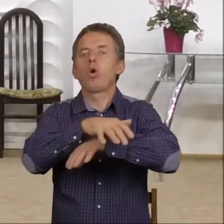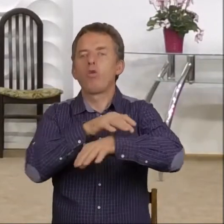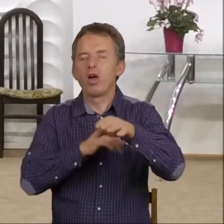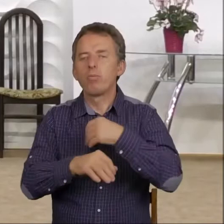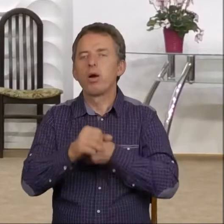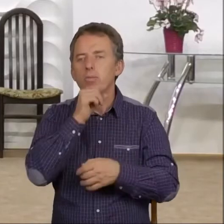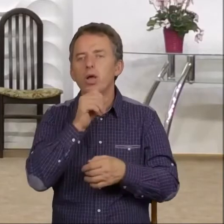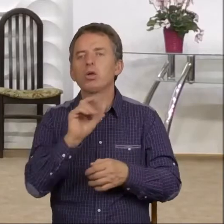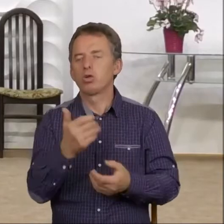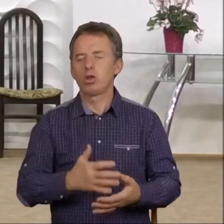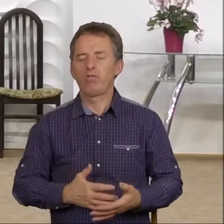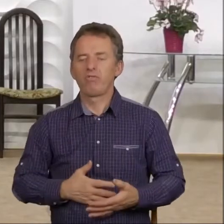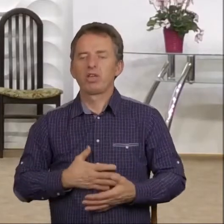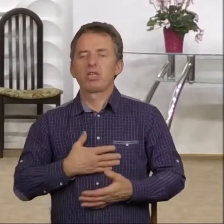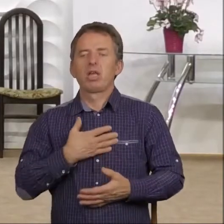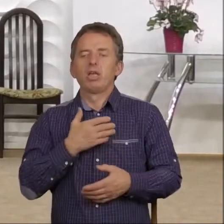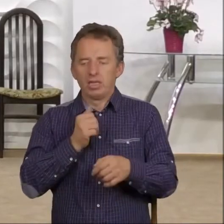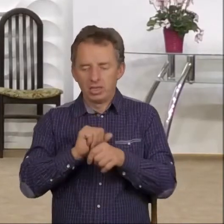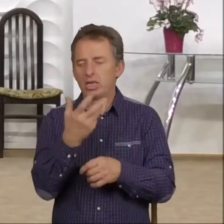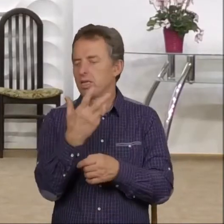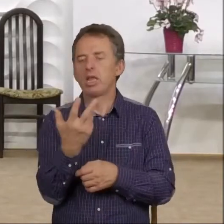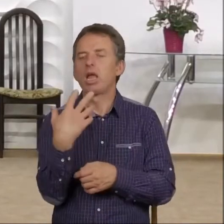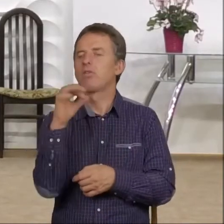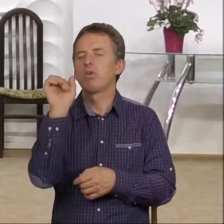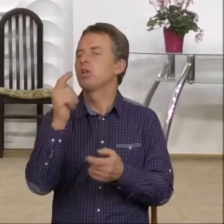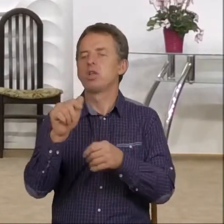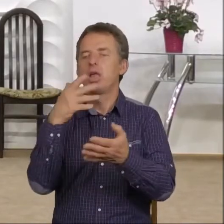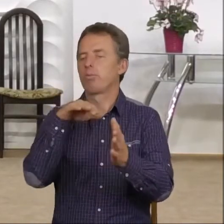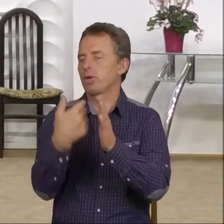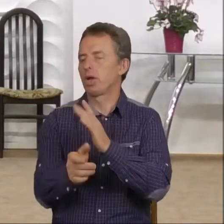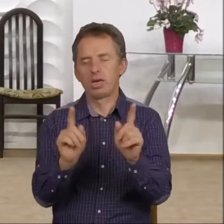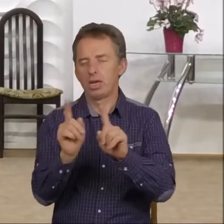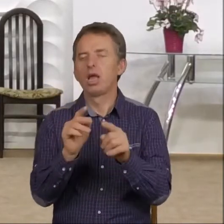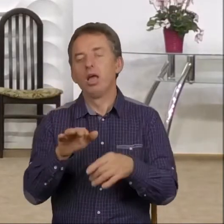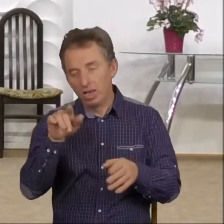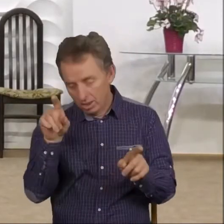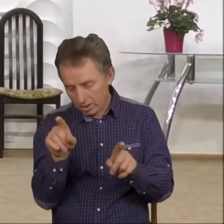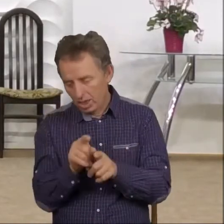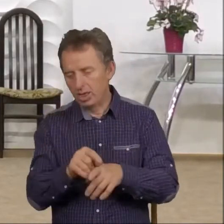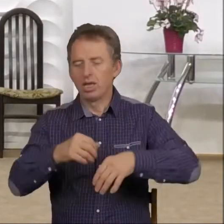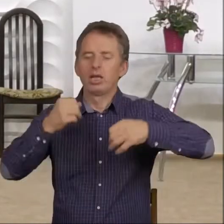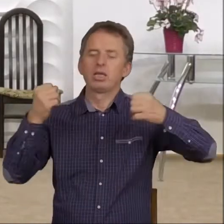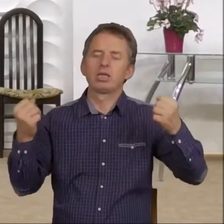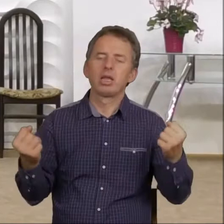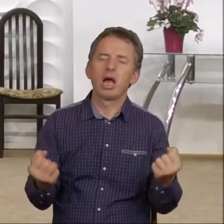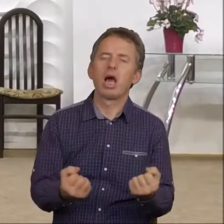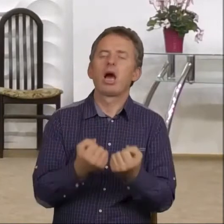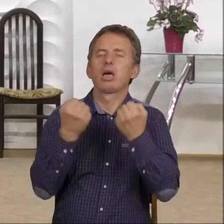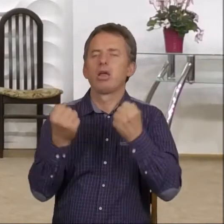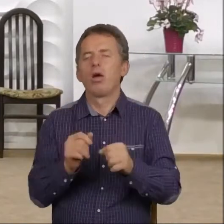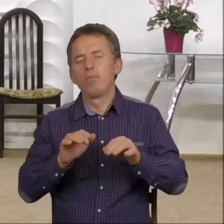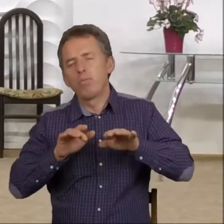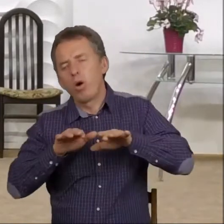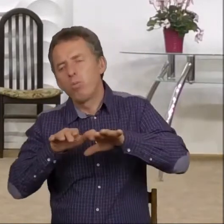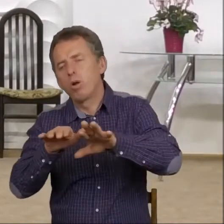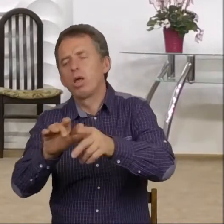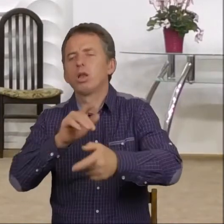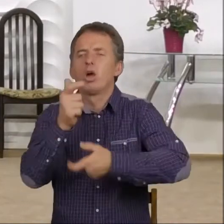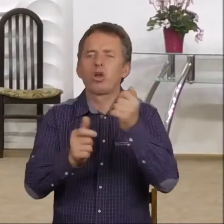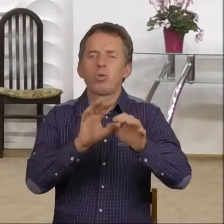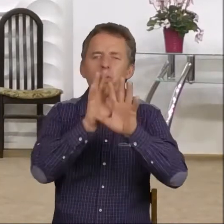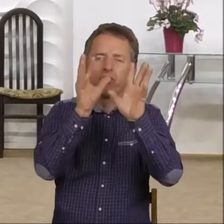też się wydaje, że jest niezwyciężony. On też starannie dba o popularność i robi wszystko,